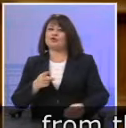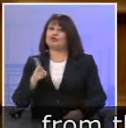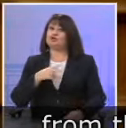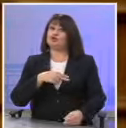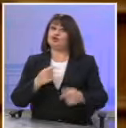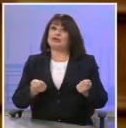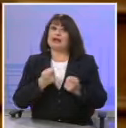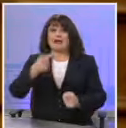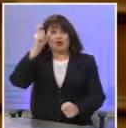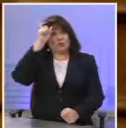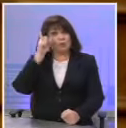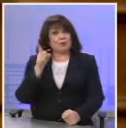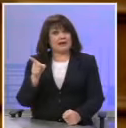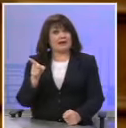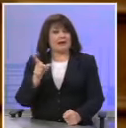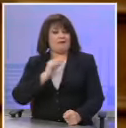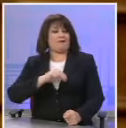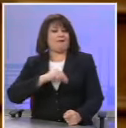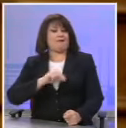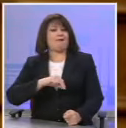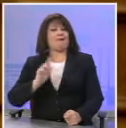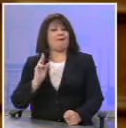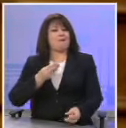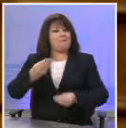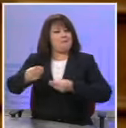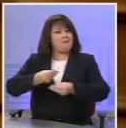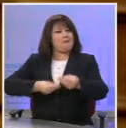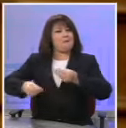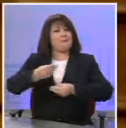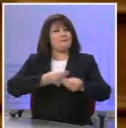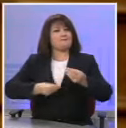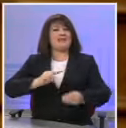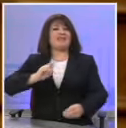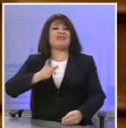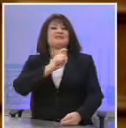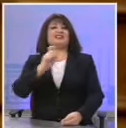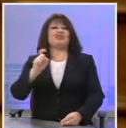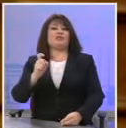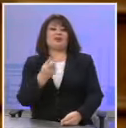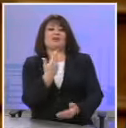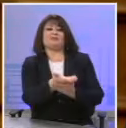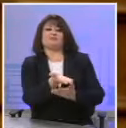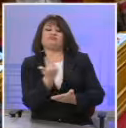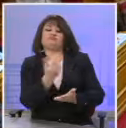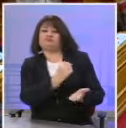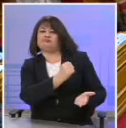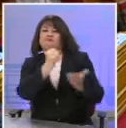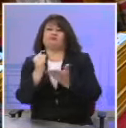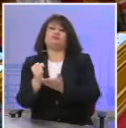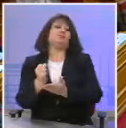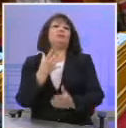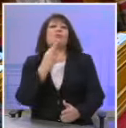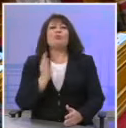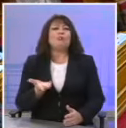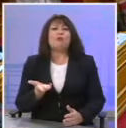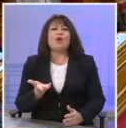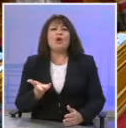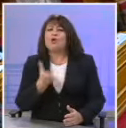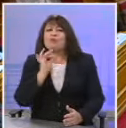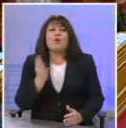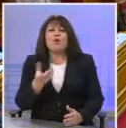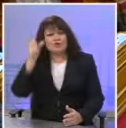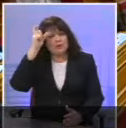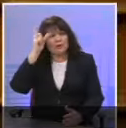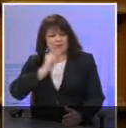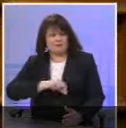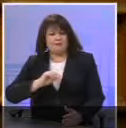κάνει η Τουρκία. Και διεκδικεί κάποια δισεκατομμύρια. Γιατί τα διεκδικεί